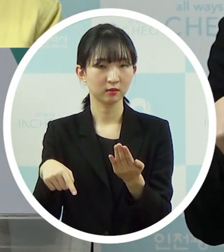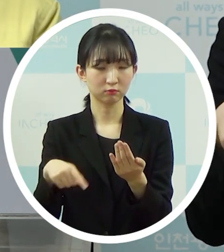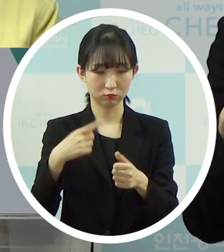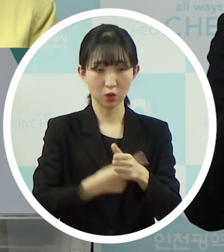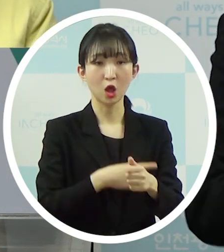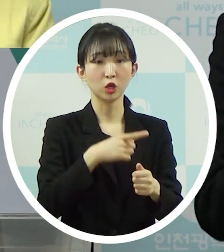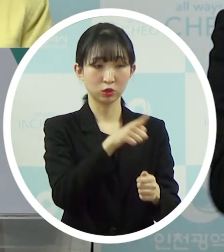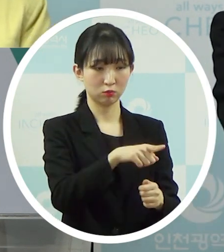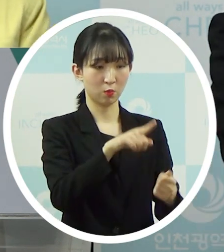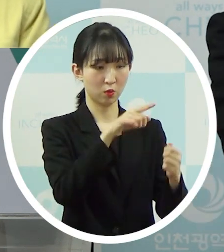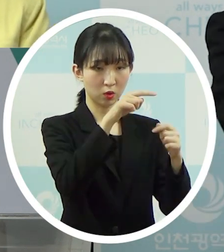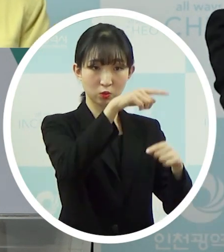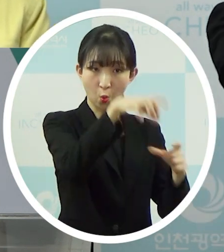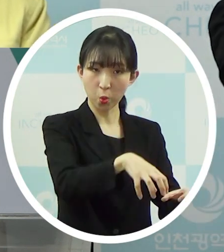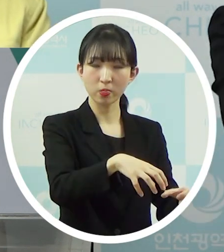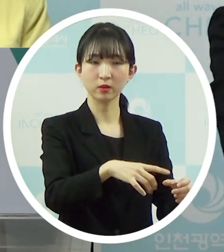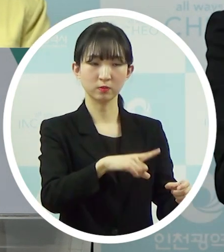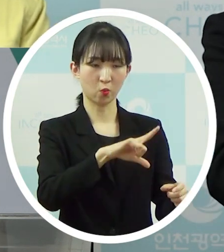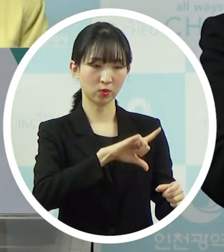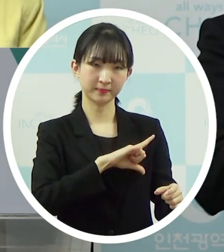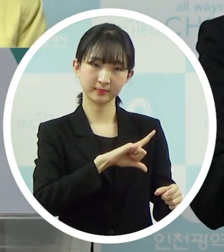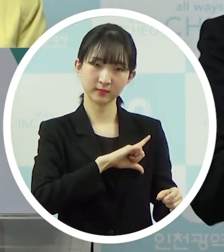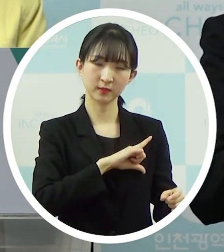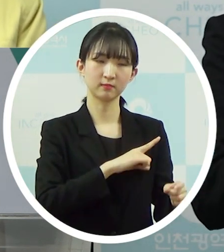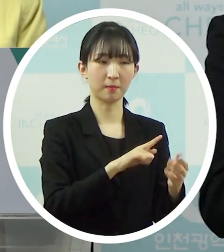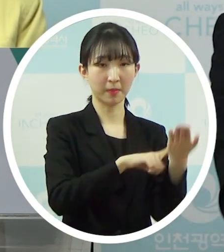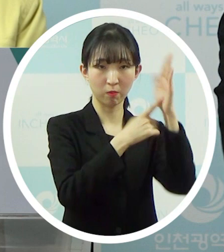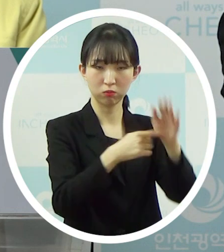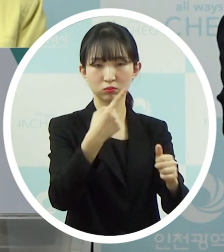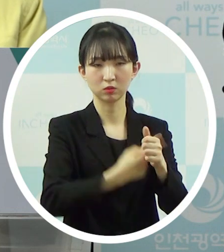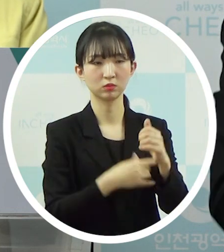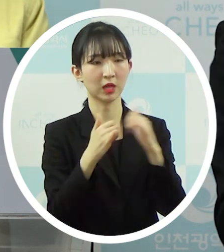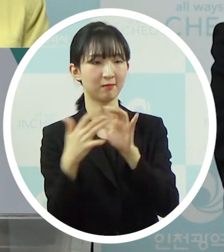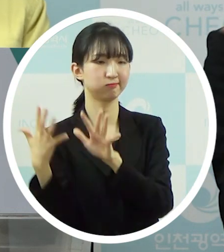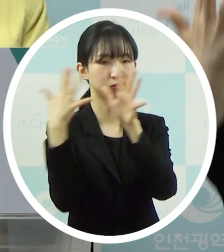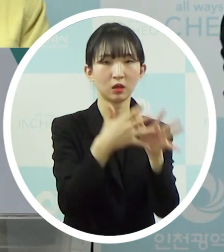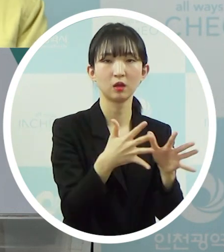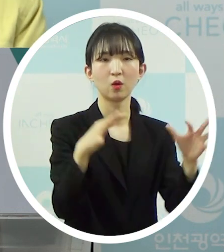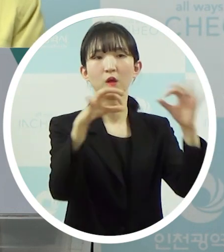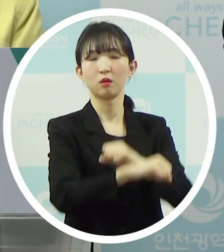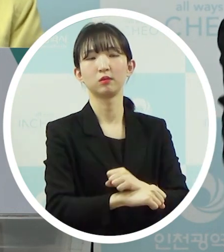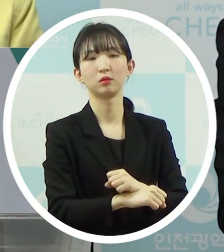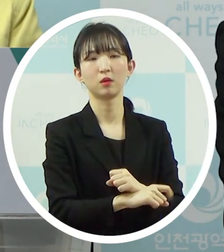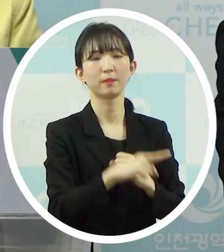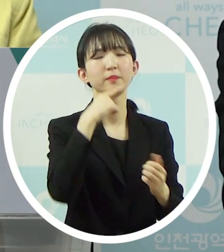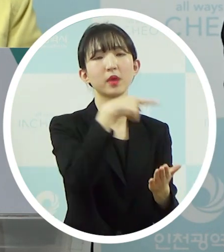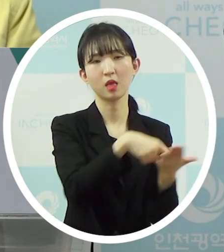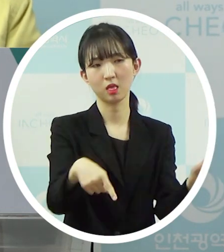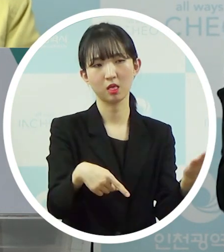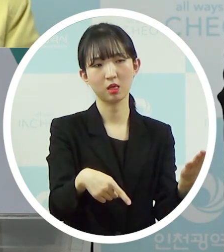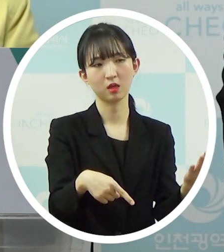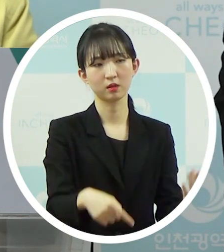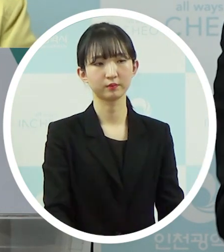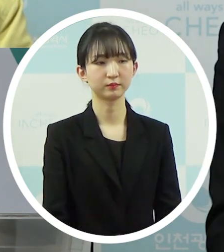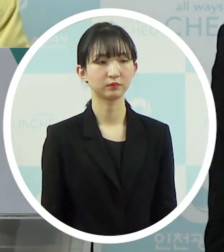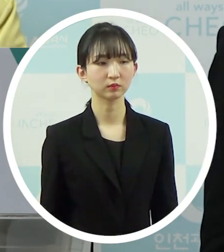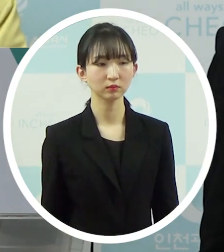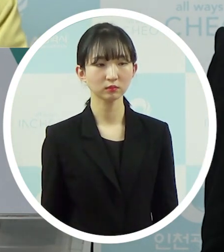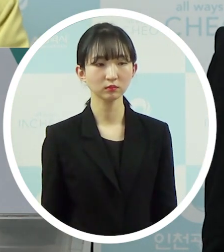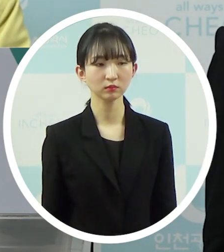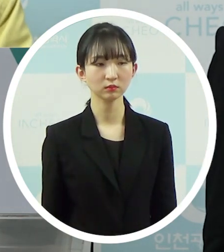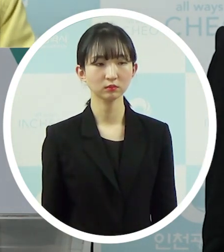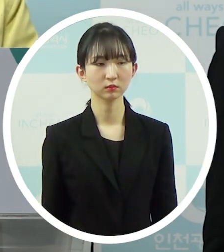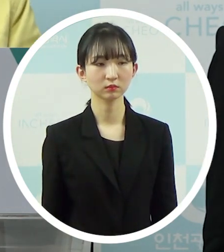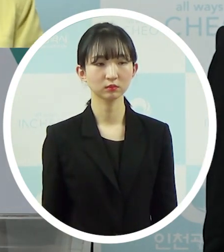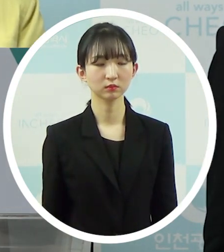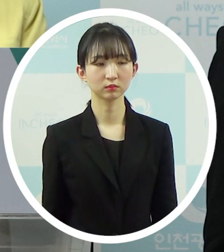예상되는데 이미 방역이 됐고 이미 도균은 다 지난 상태이기 때문에